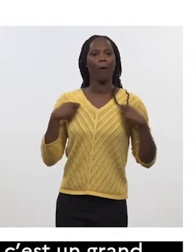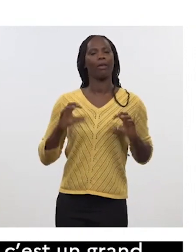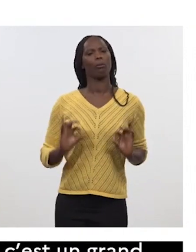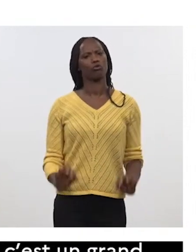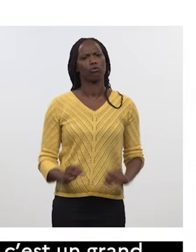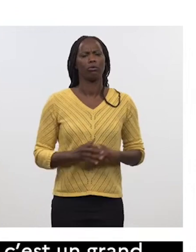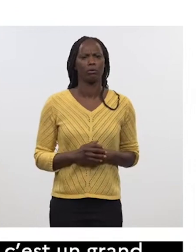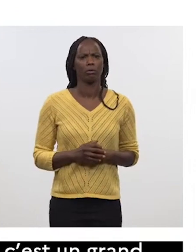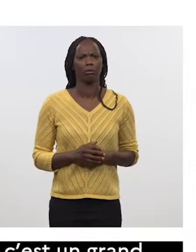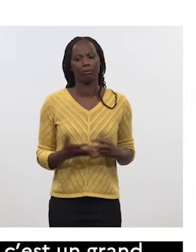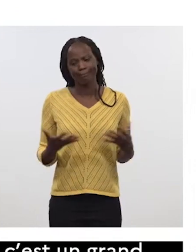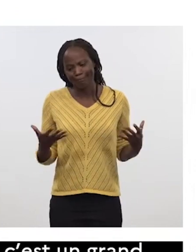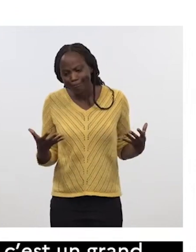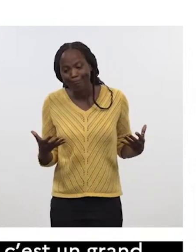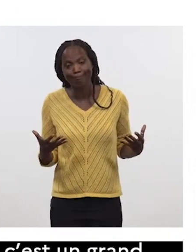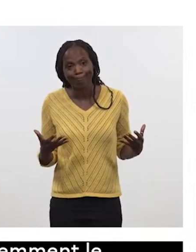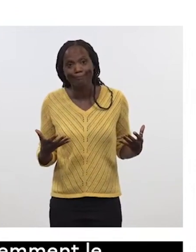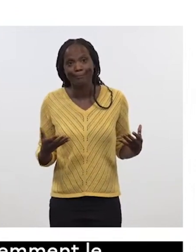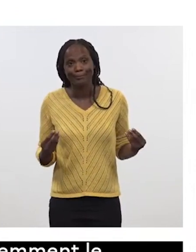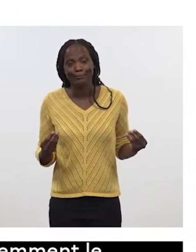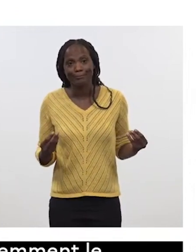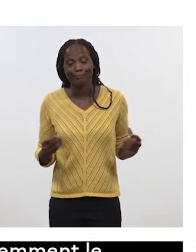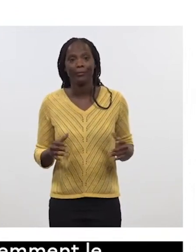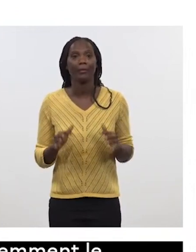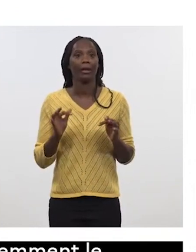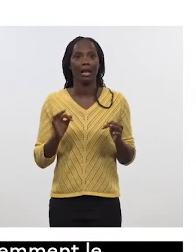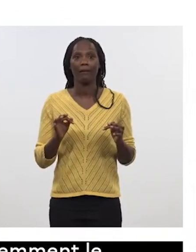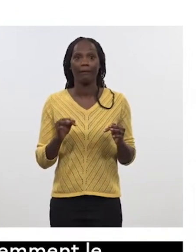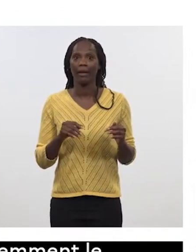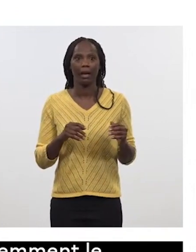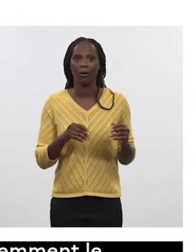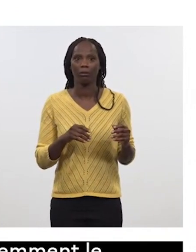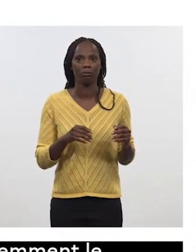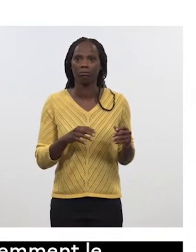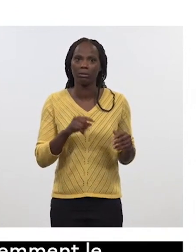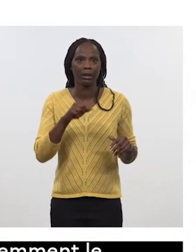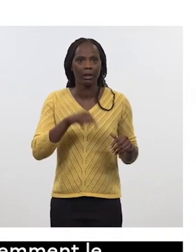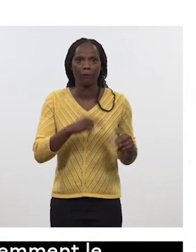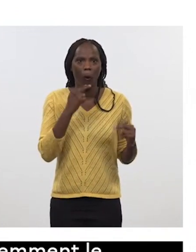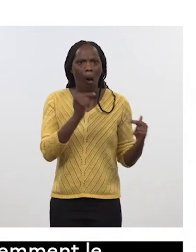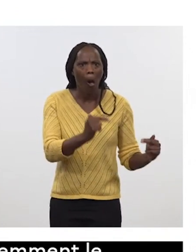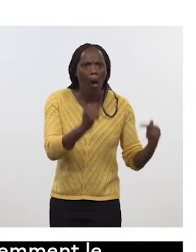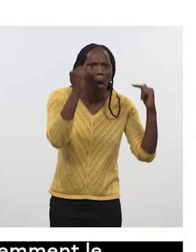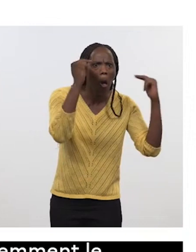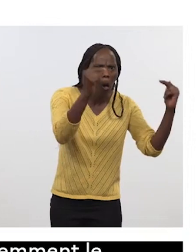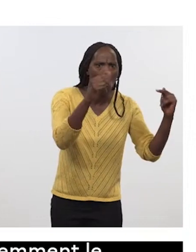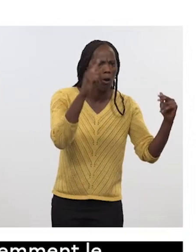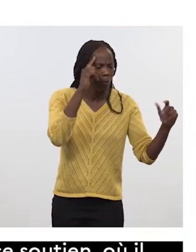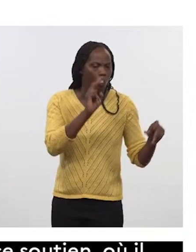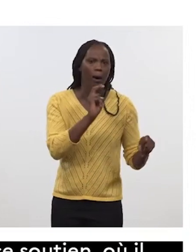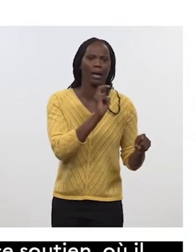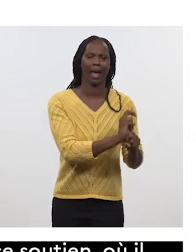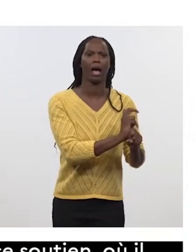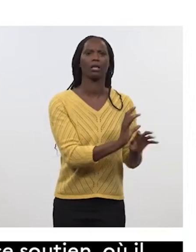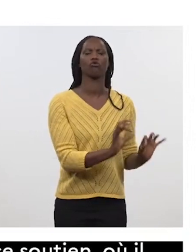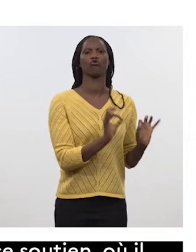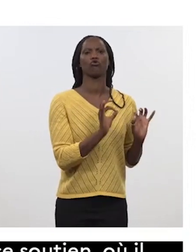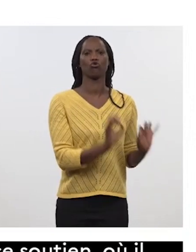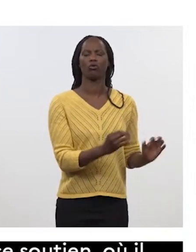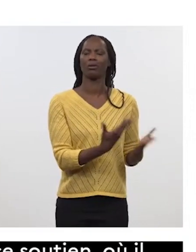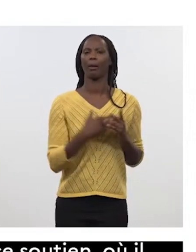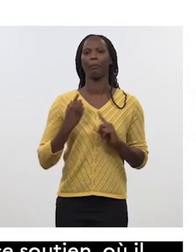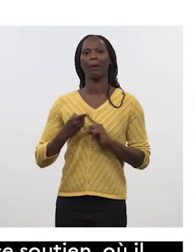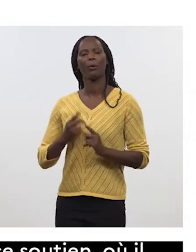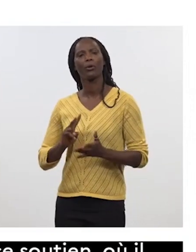'on le voit bien dans une logique de haute intensité. La question du maintien en conditions opérationnelles est absolument clé.